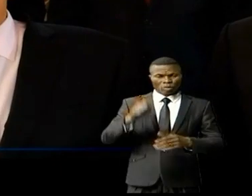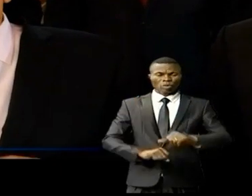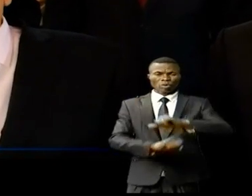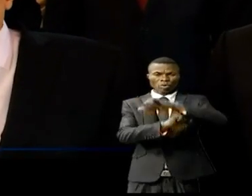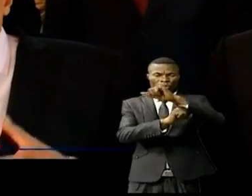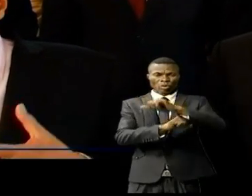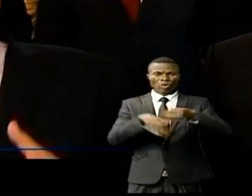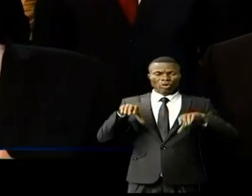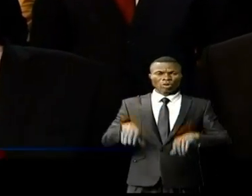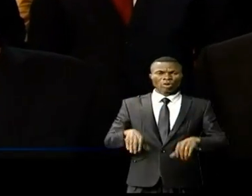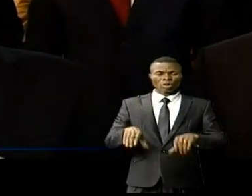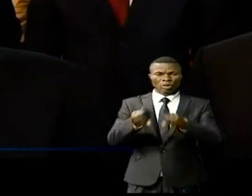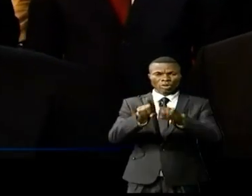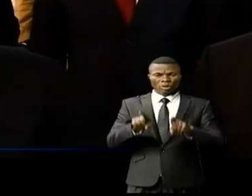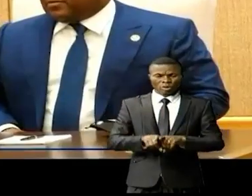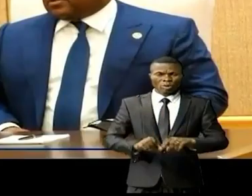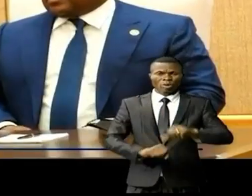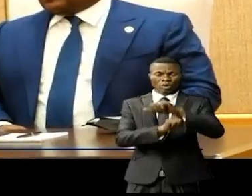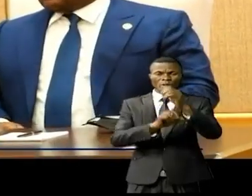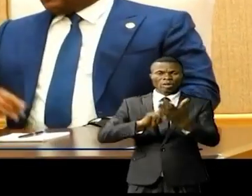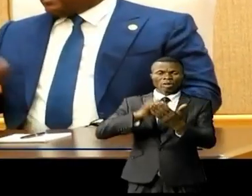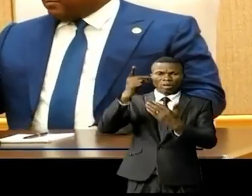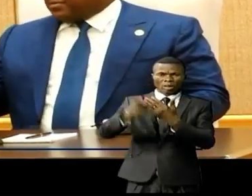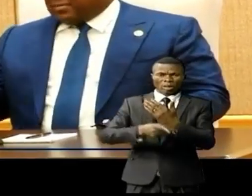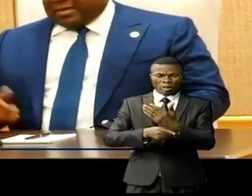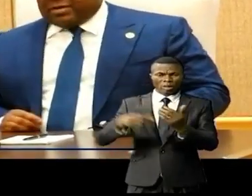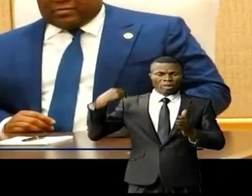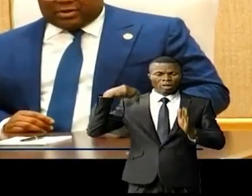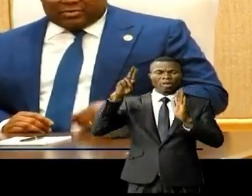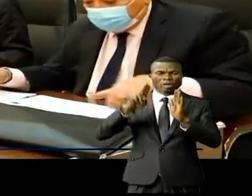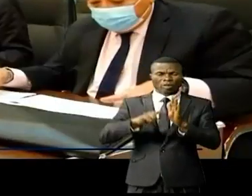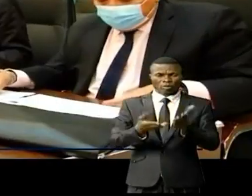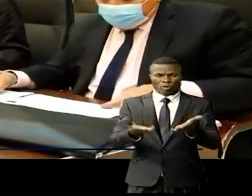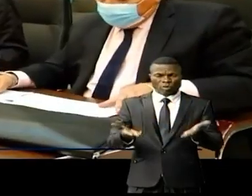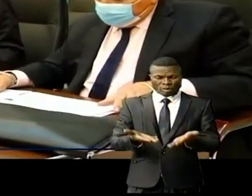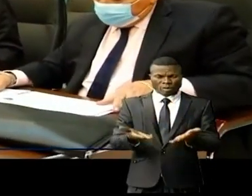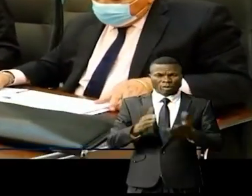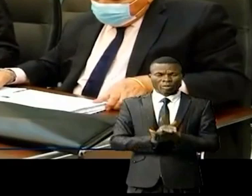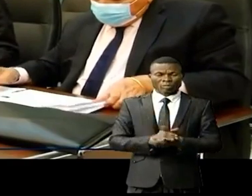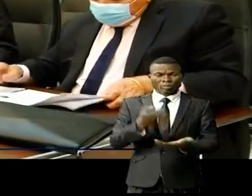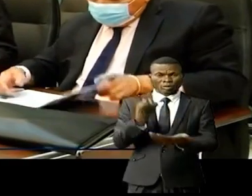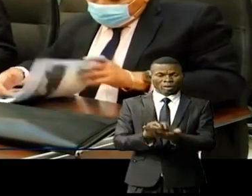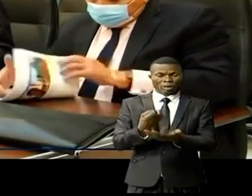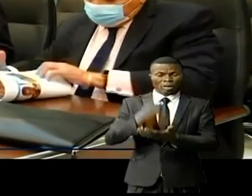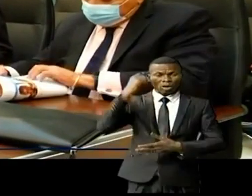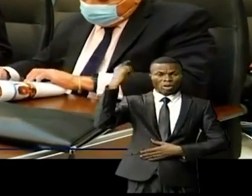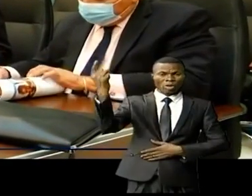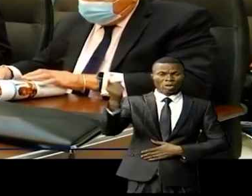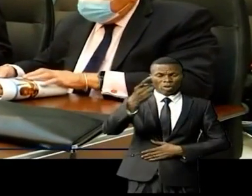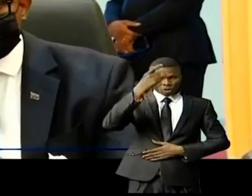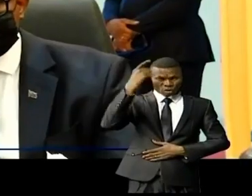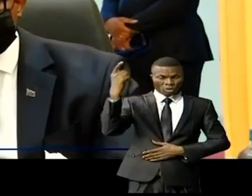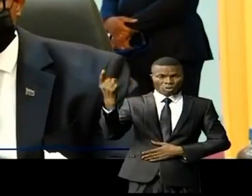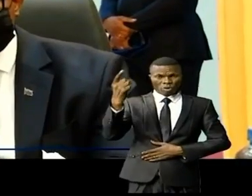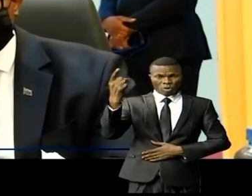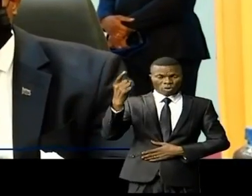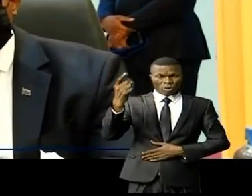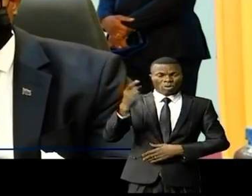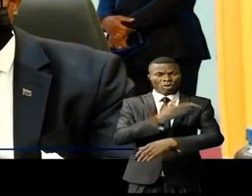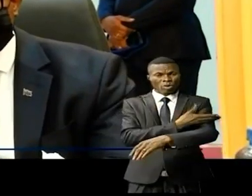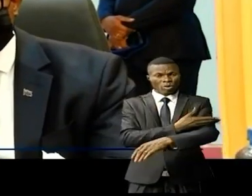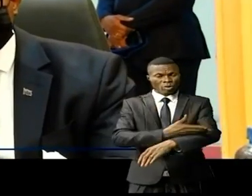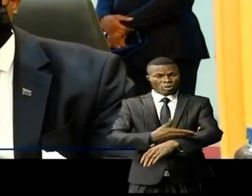le Congo et pour soutenir le programme du gouvernement. Vous savez que l'économie mondiale a été négativement